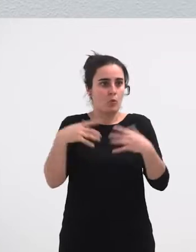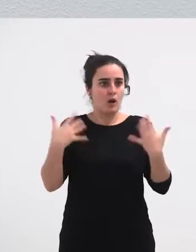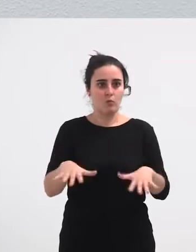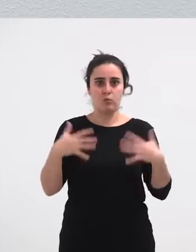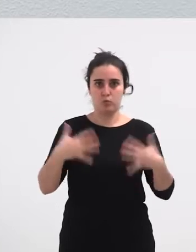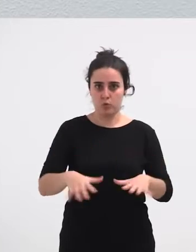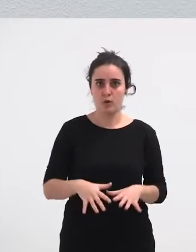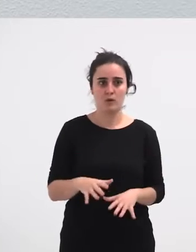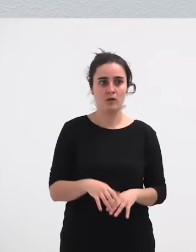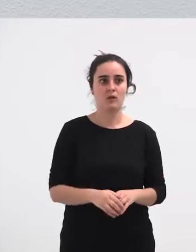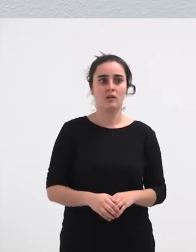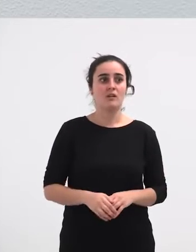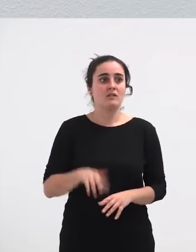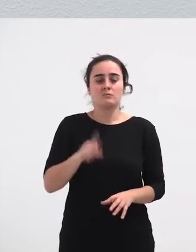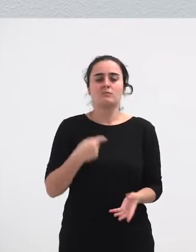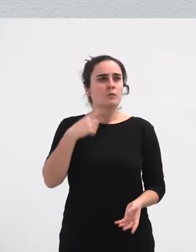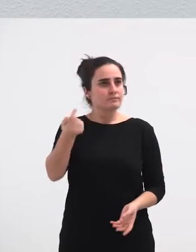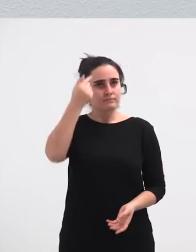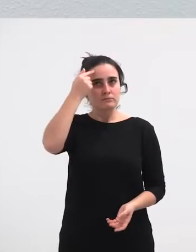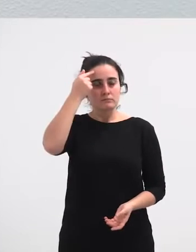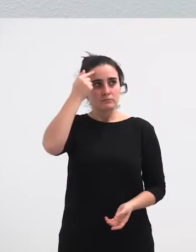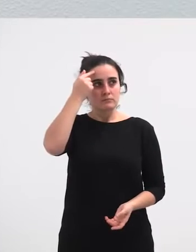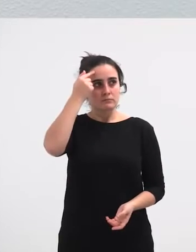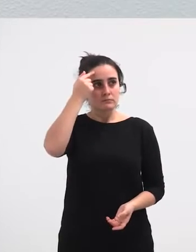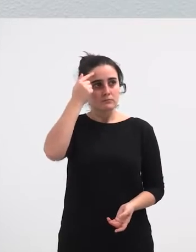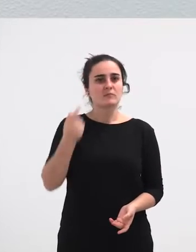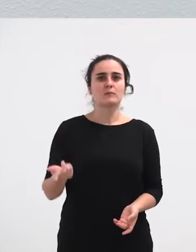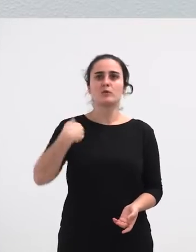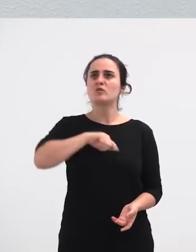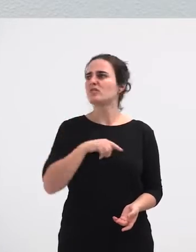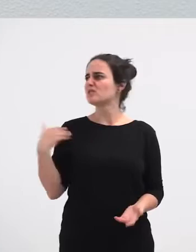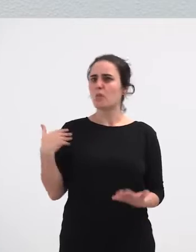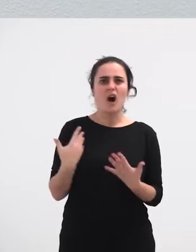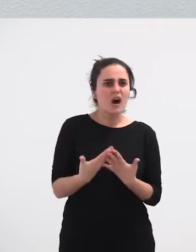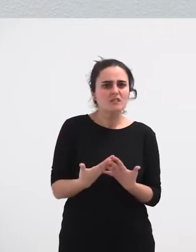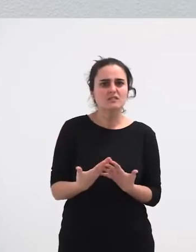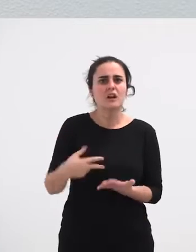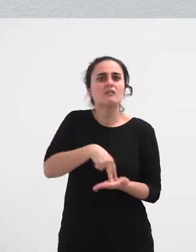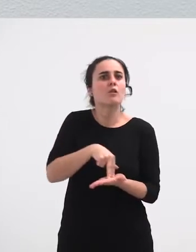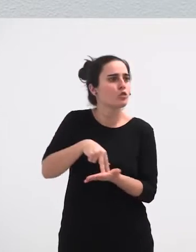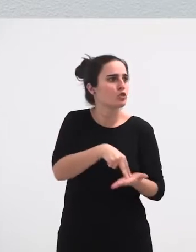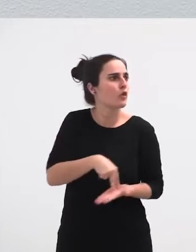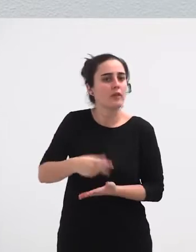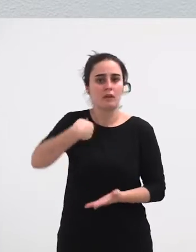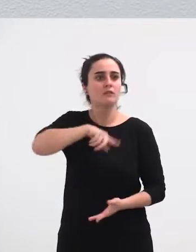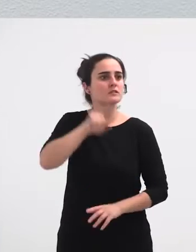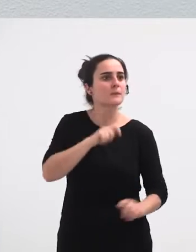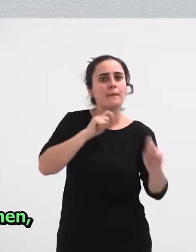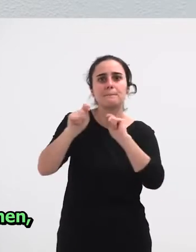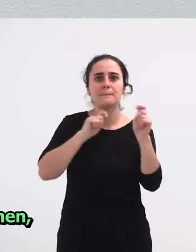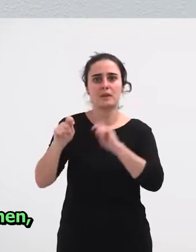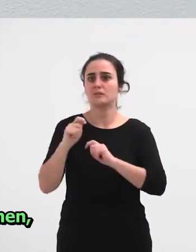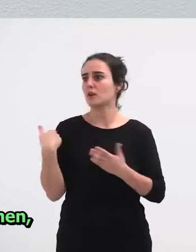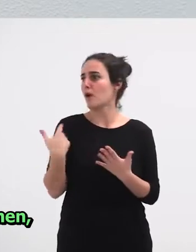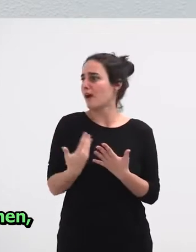Ta niri ere alako Zer abat entorri zintzak edan egitea Esan nune gongera orain arte Nune gongera orain arte Hemengo kasetariak ere Gaionei